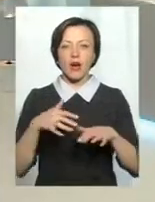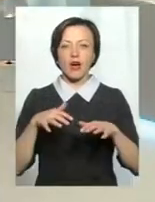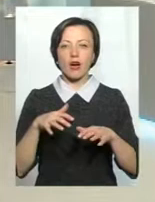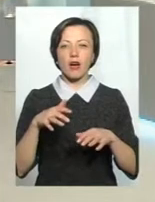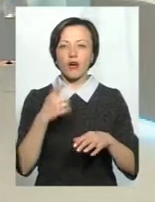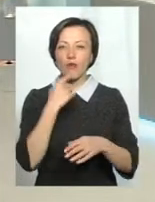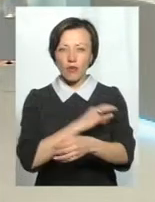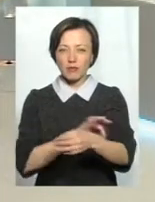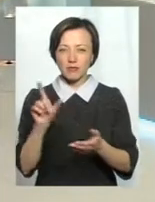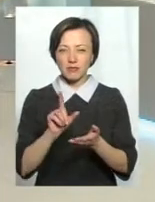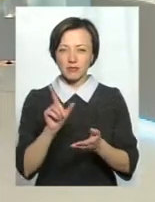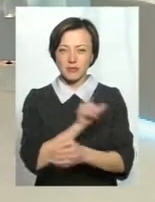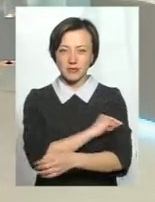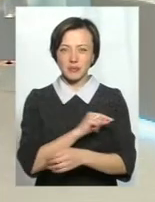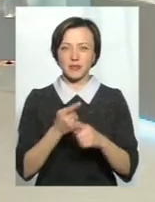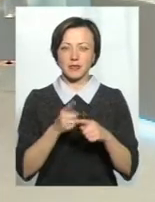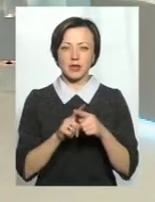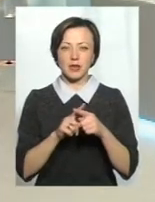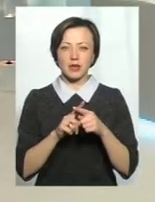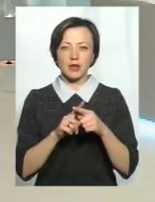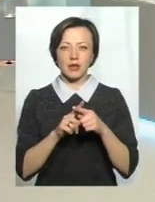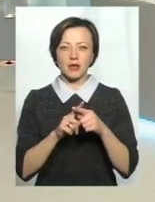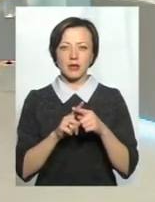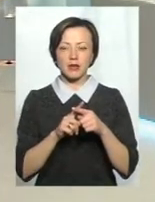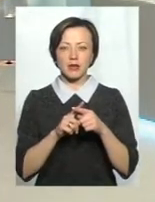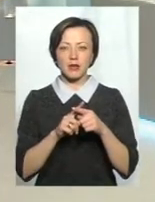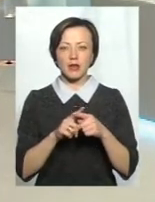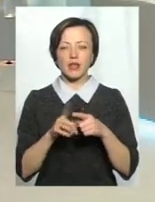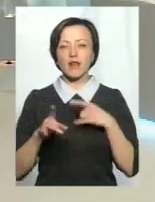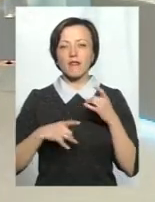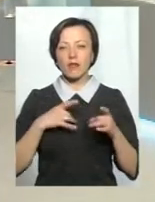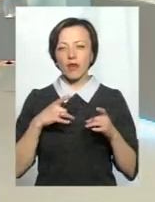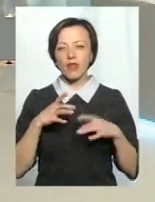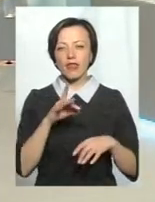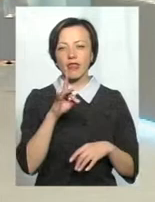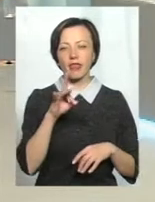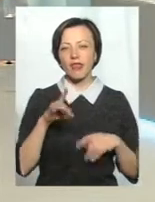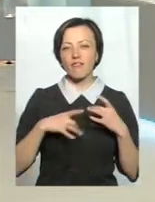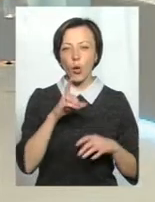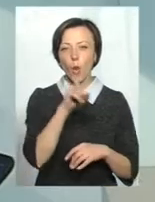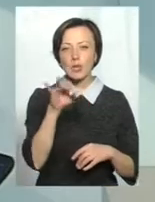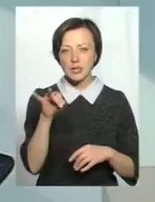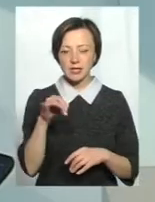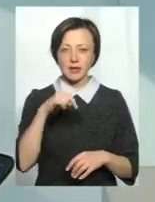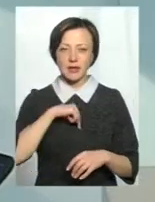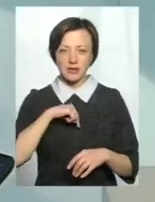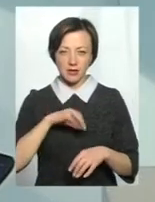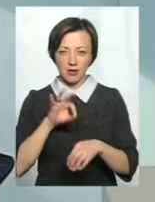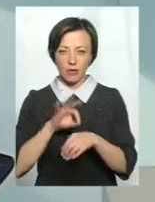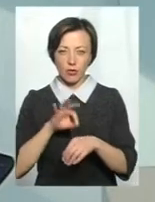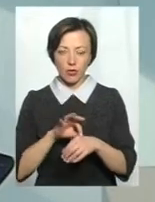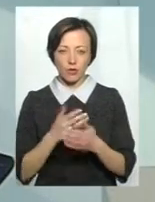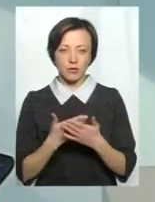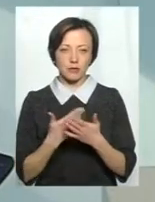в різних проявах. А також неврози, ускладнення неврозів у формі захворювань внутрішніх органів, таких